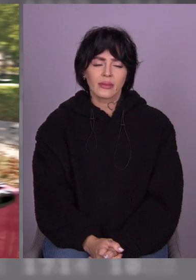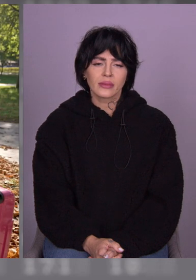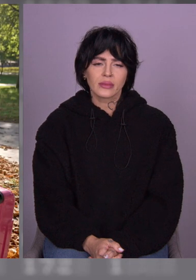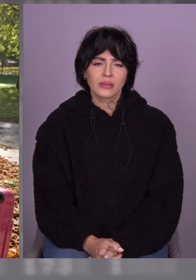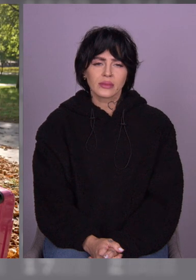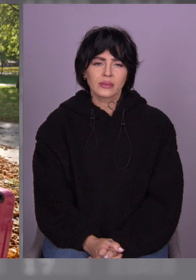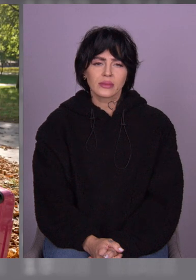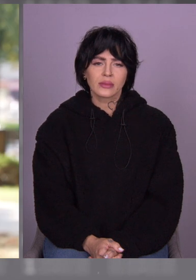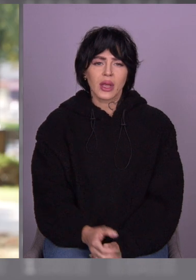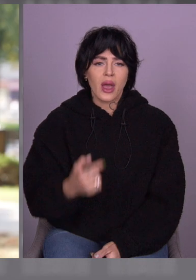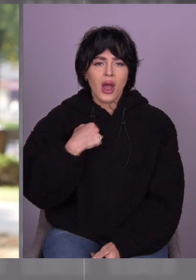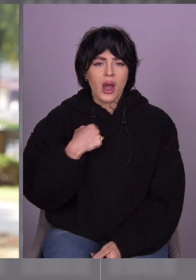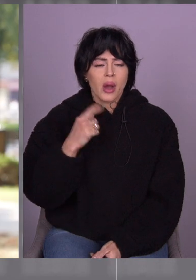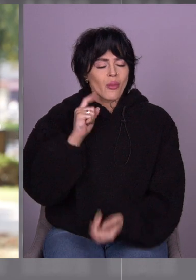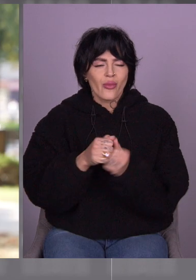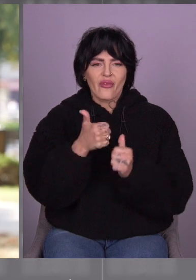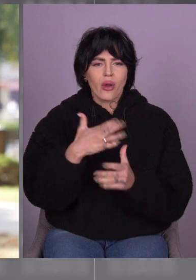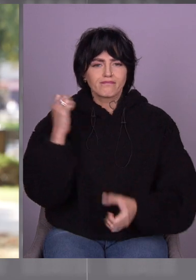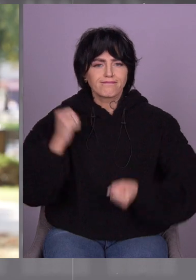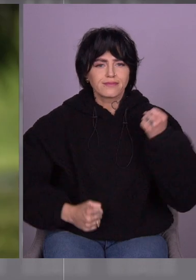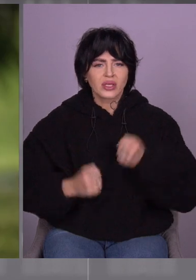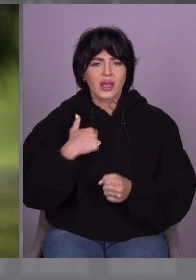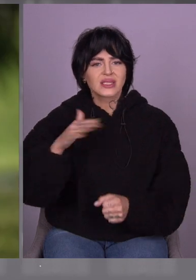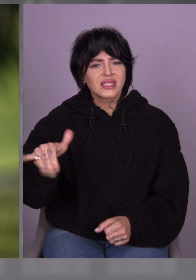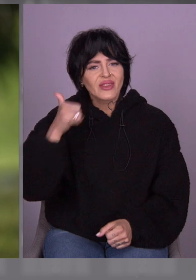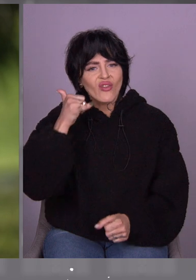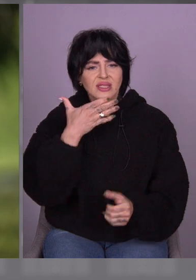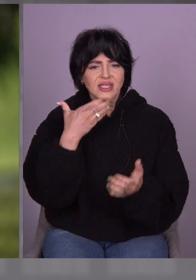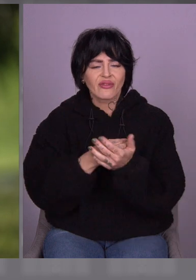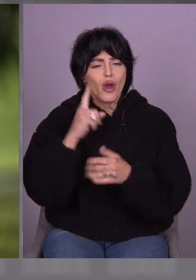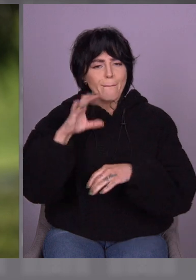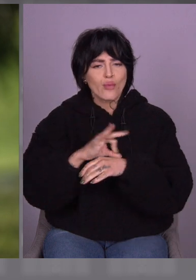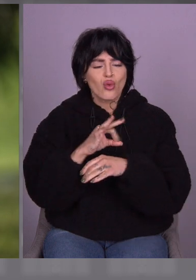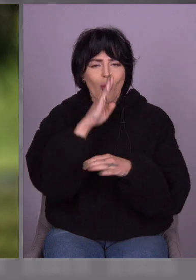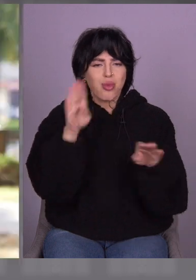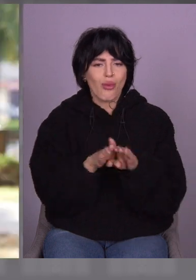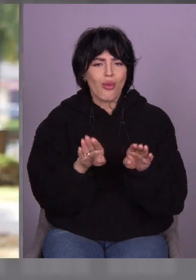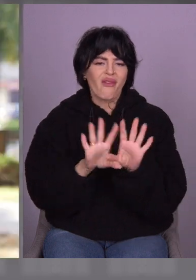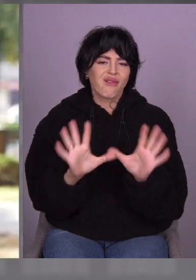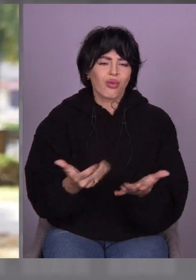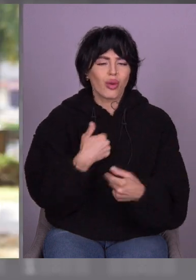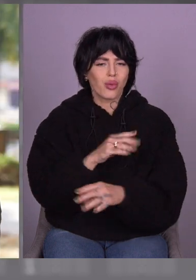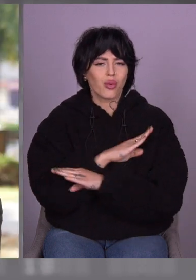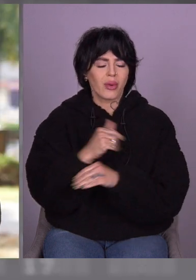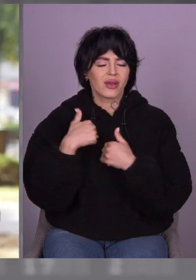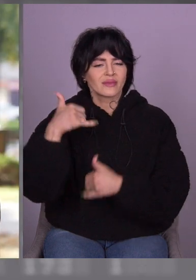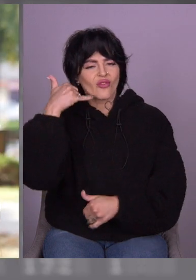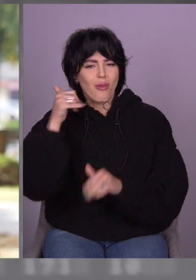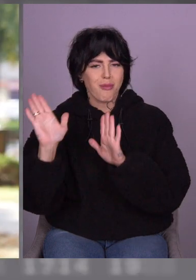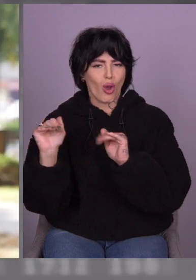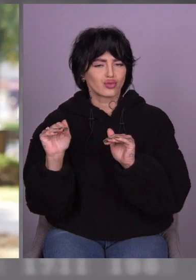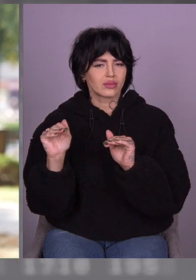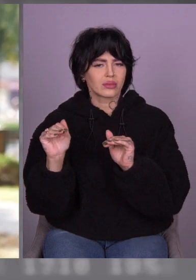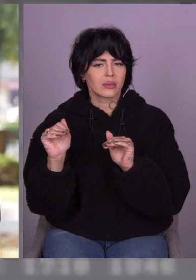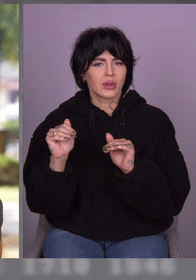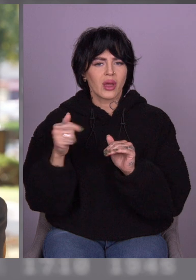Ми біжимо, я дзвоню чоловіку, щоб попрощатися. Попрощатися ти дзвонила? Так, дзвонила попрощатися, бо я думала, що зараз